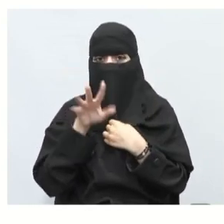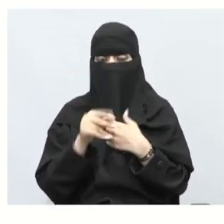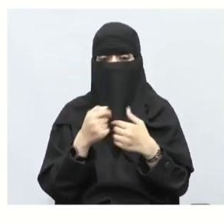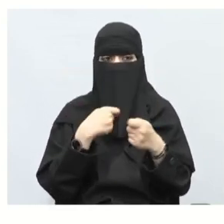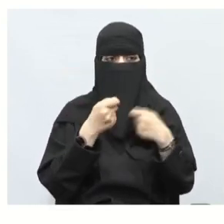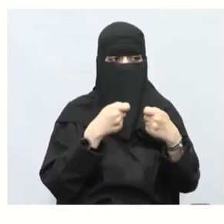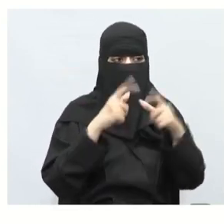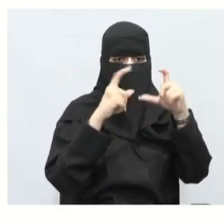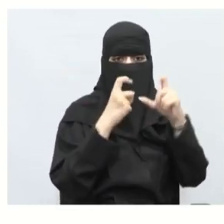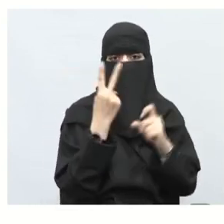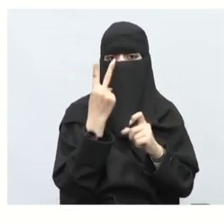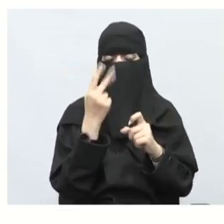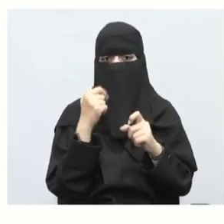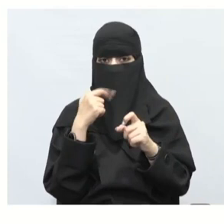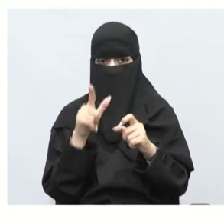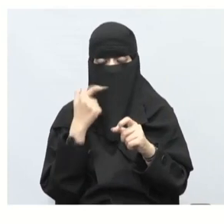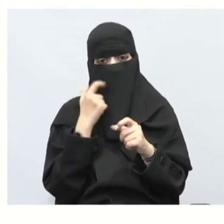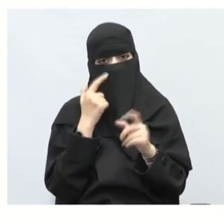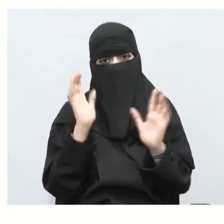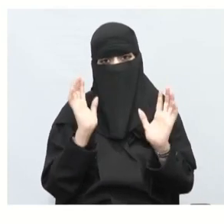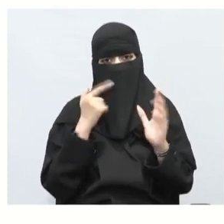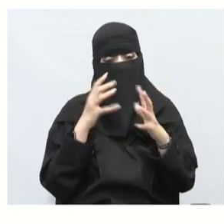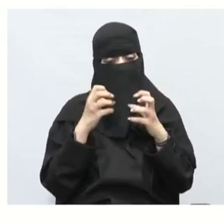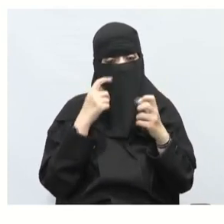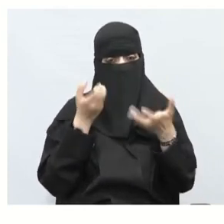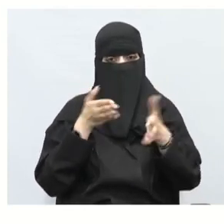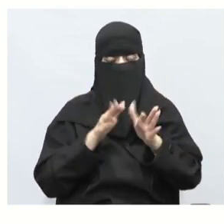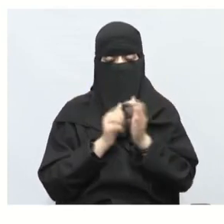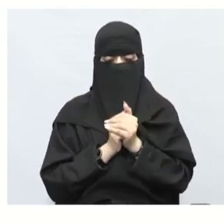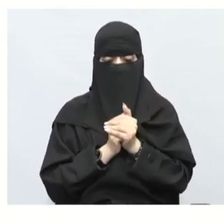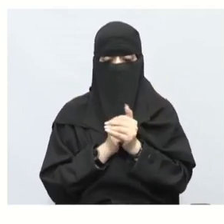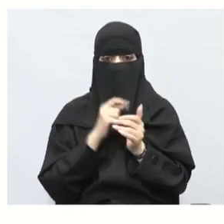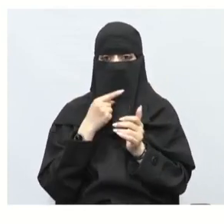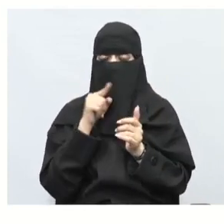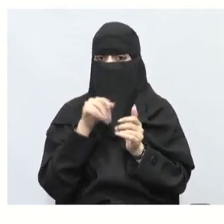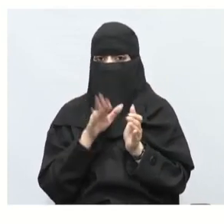يلا خنحلها بشكل تفصيلي أكثر ركزوا جيدا في الشاشة